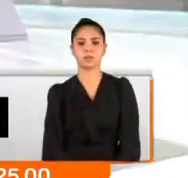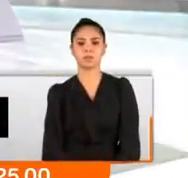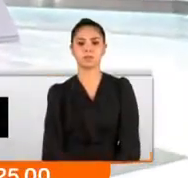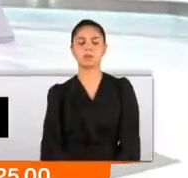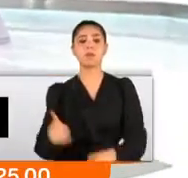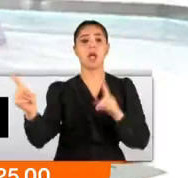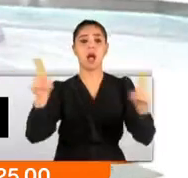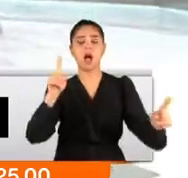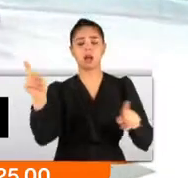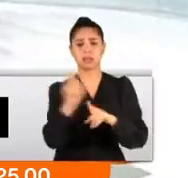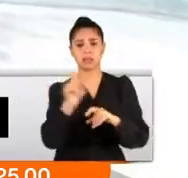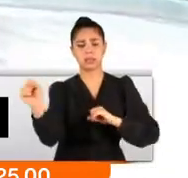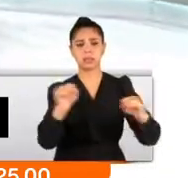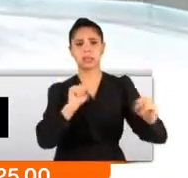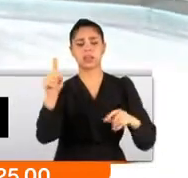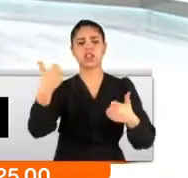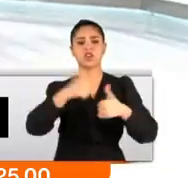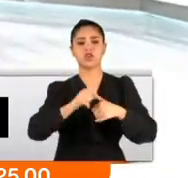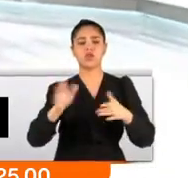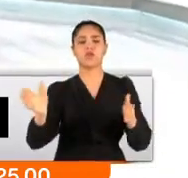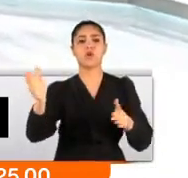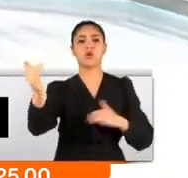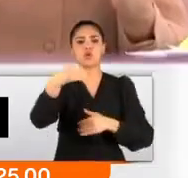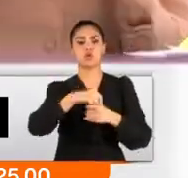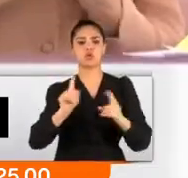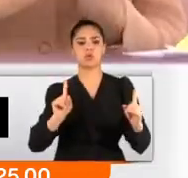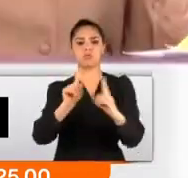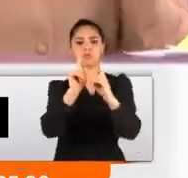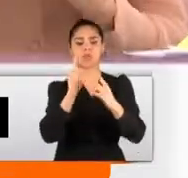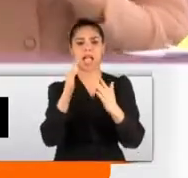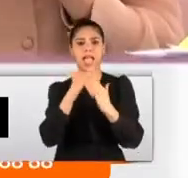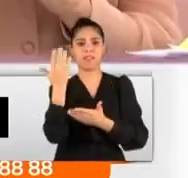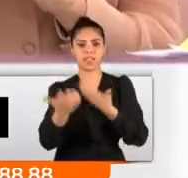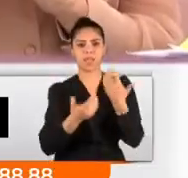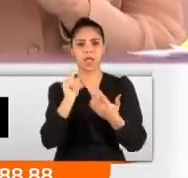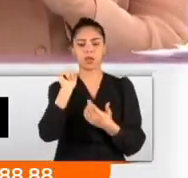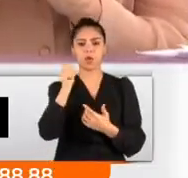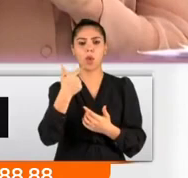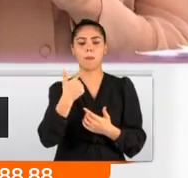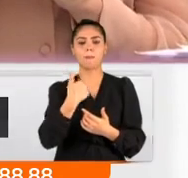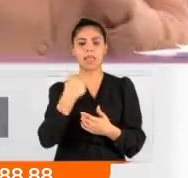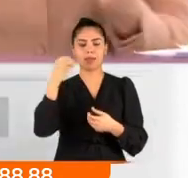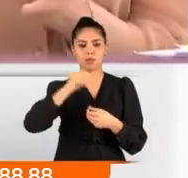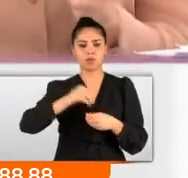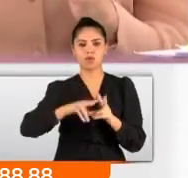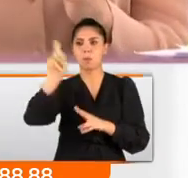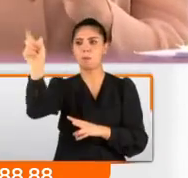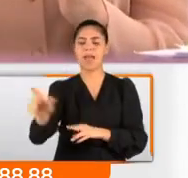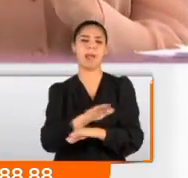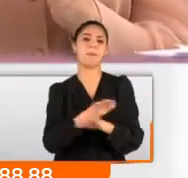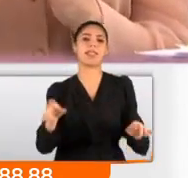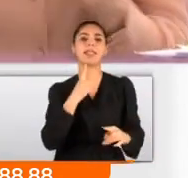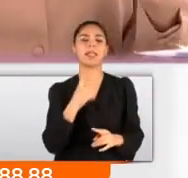Aralarında büyük gerilim yaşanan çift stüdyoda da karşı karşıya geldi. Evin yandığı gün benim için Meryem bitti.